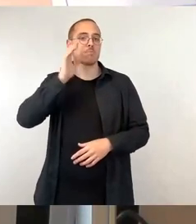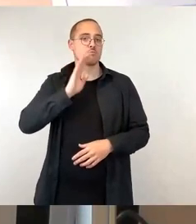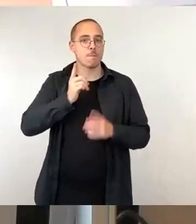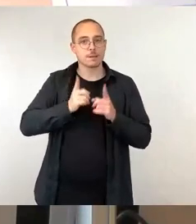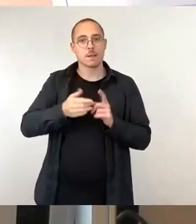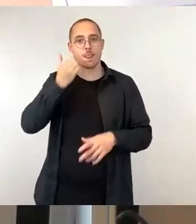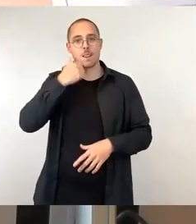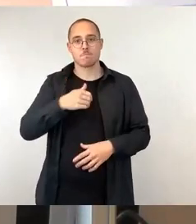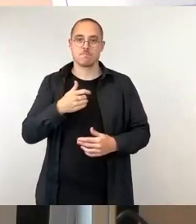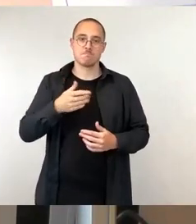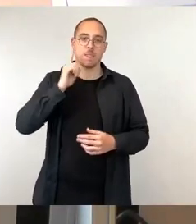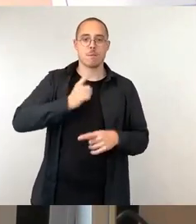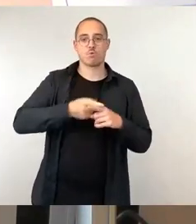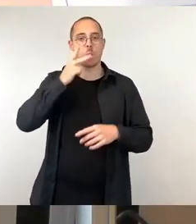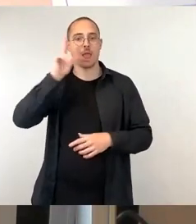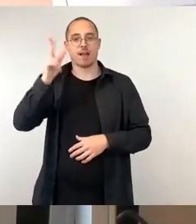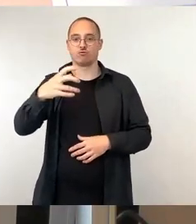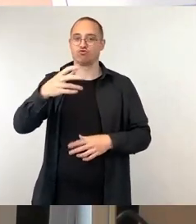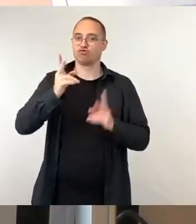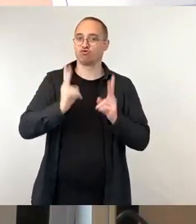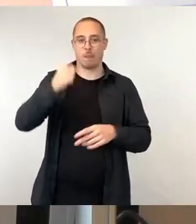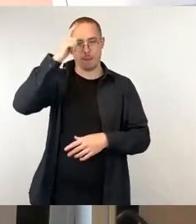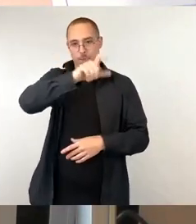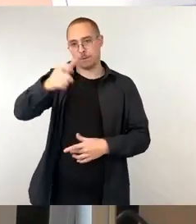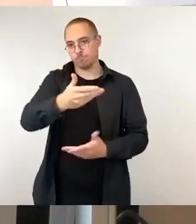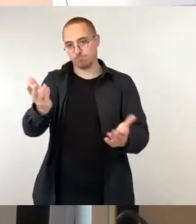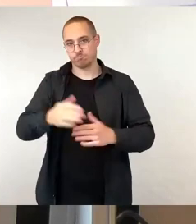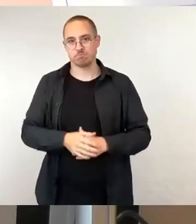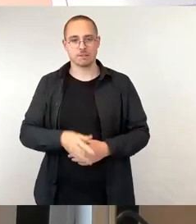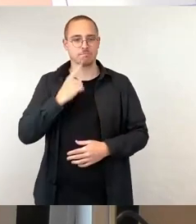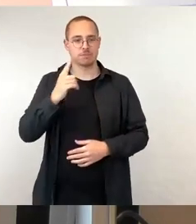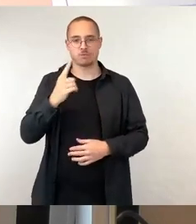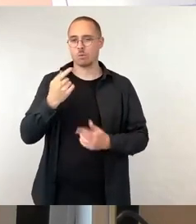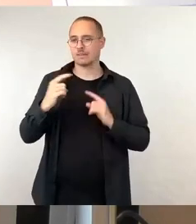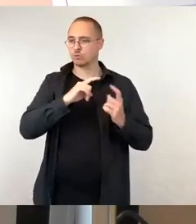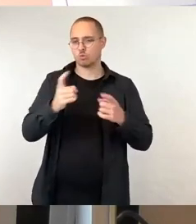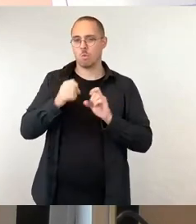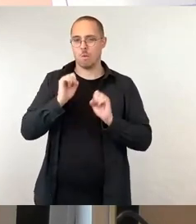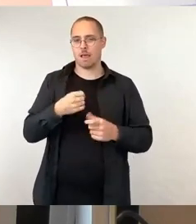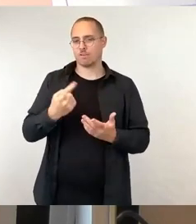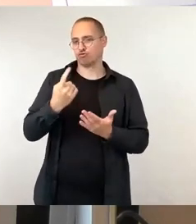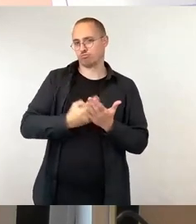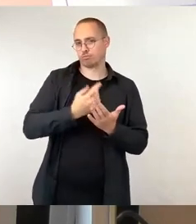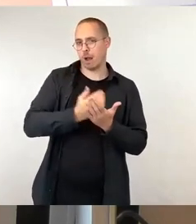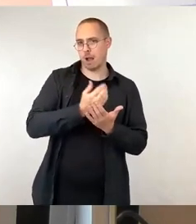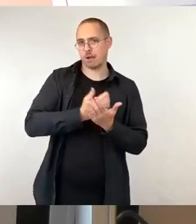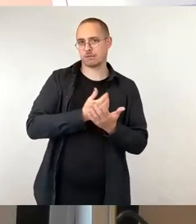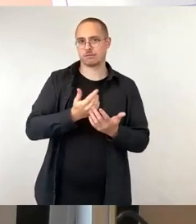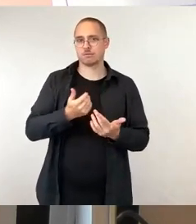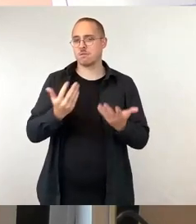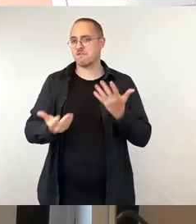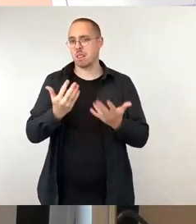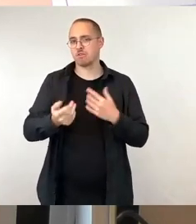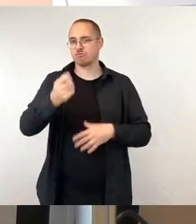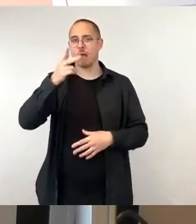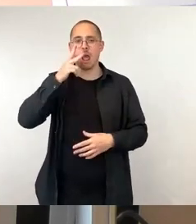ganze Diskussion hier sparen, weil Herr Hilbert sicherlich auch das eine der vielen Aufgaben ist, die sie in ihrer eigenen Verantwortung liegen